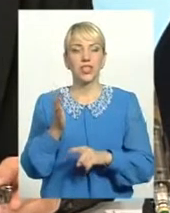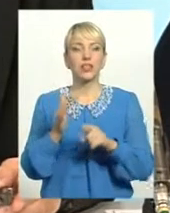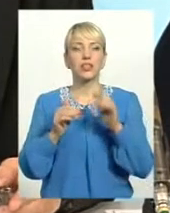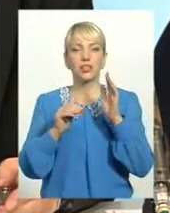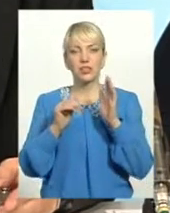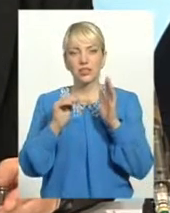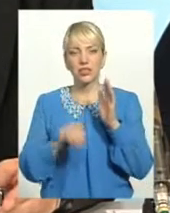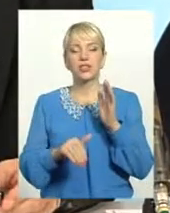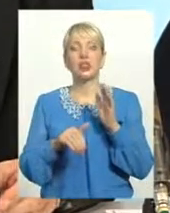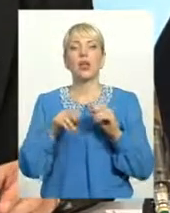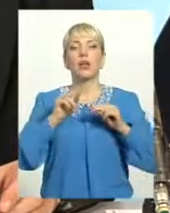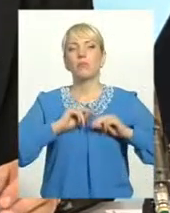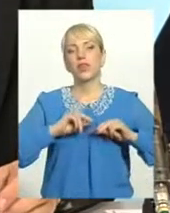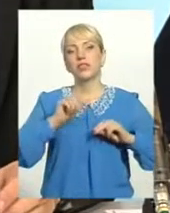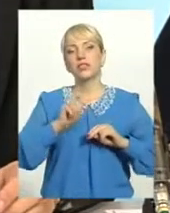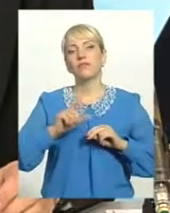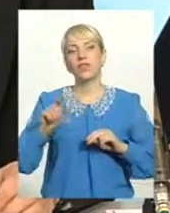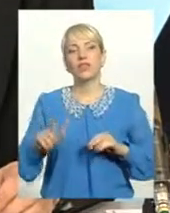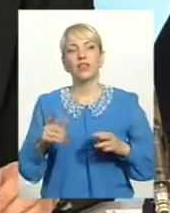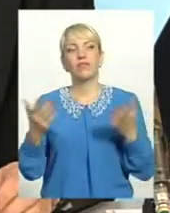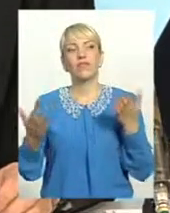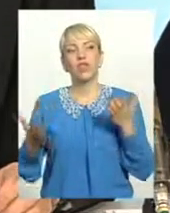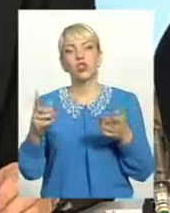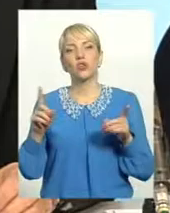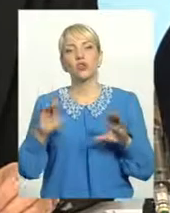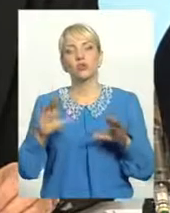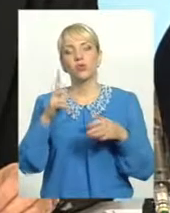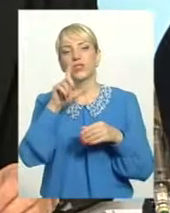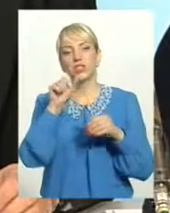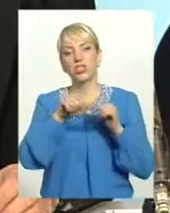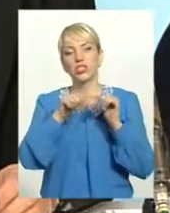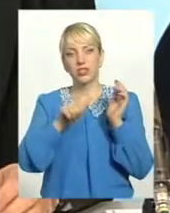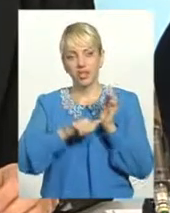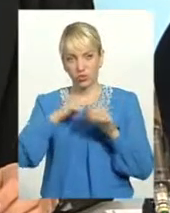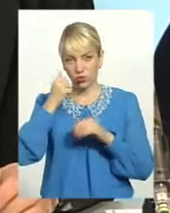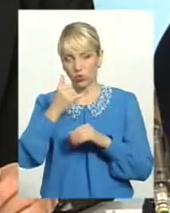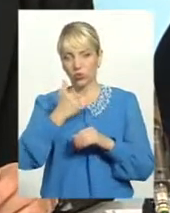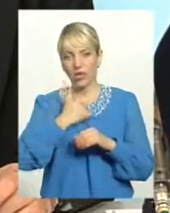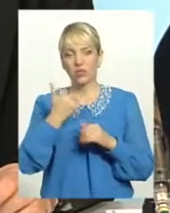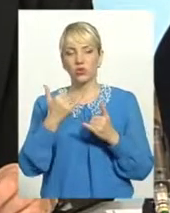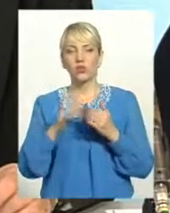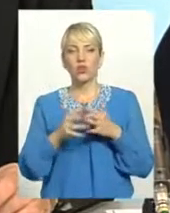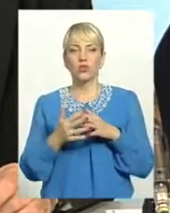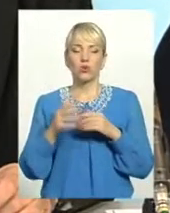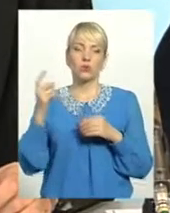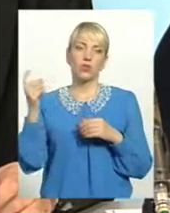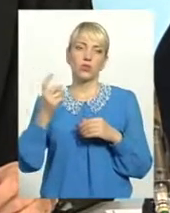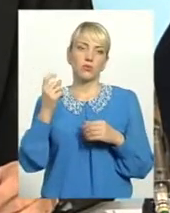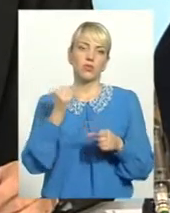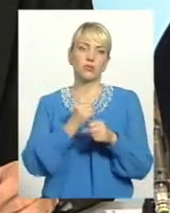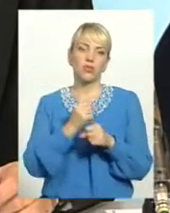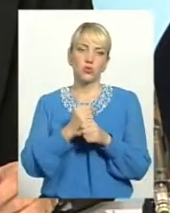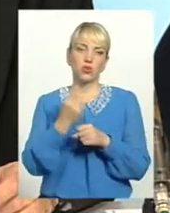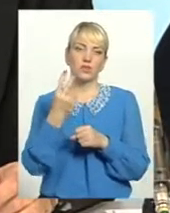працівників. Якщо взяти, що відбулося за 16 років, то у нас сьогодні у сільському господарстві працює 23